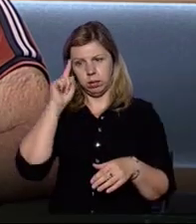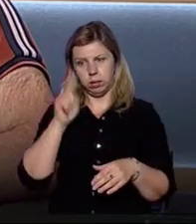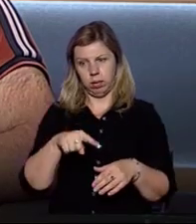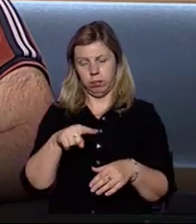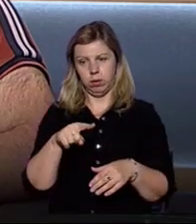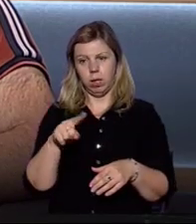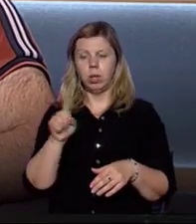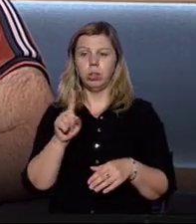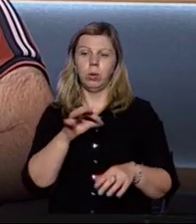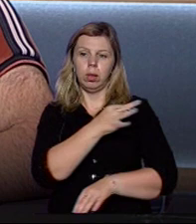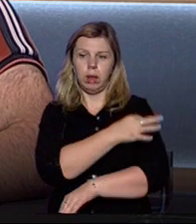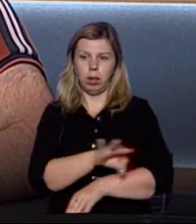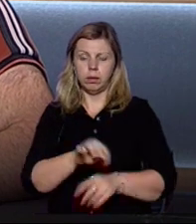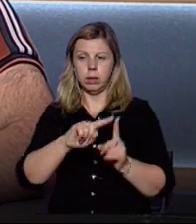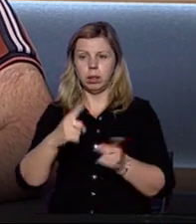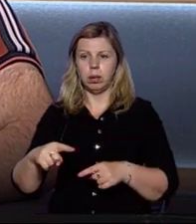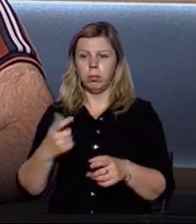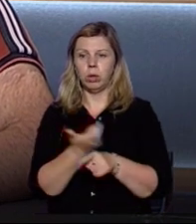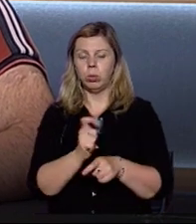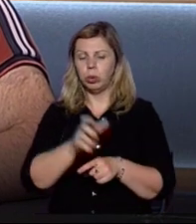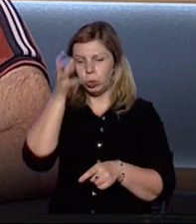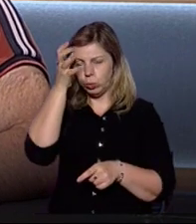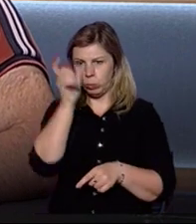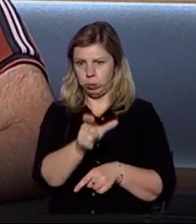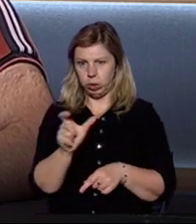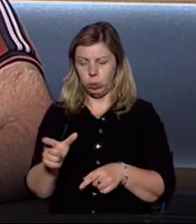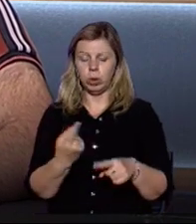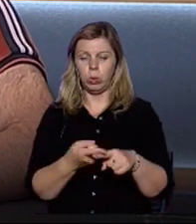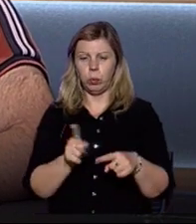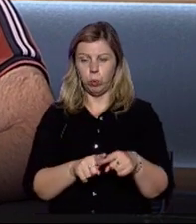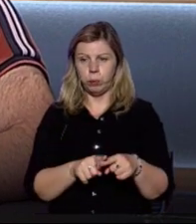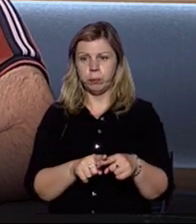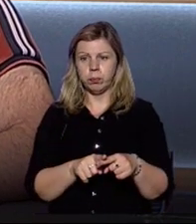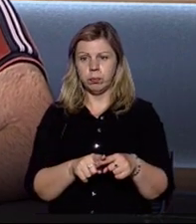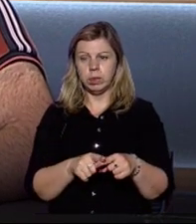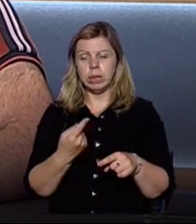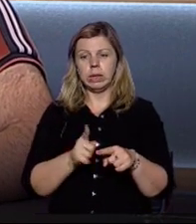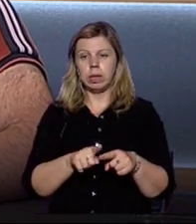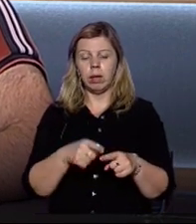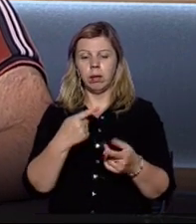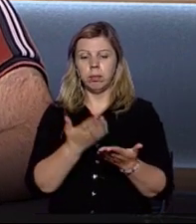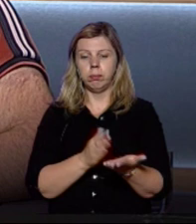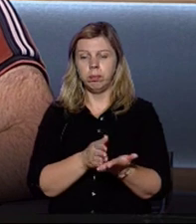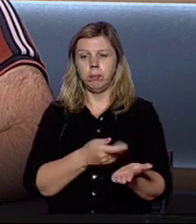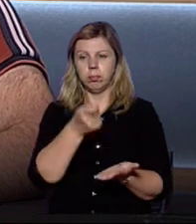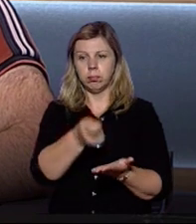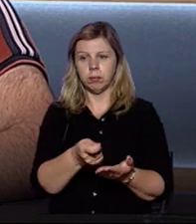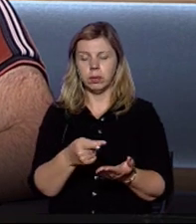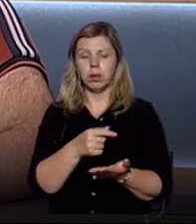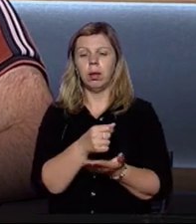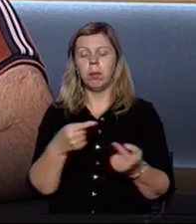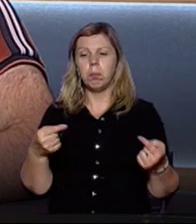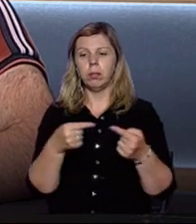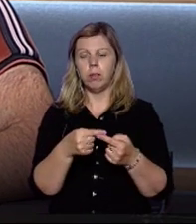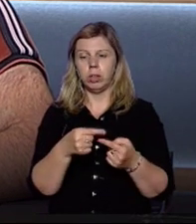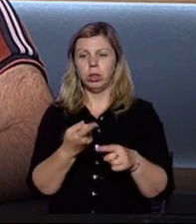на Рахівщині, на Закарпатті є дуже розумні люди. Тому ця петиція підтвердження тому,